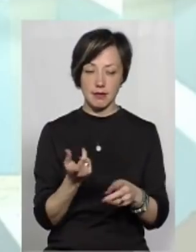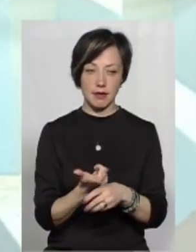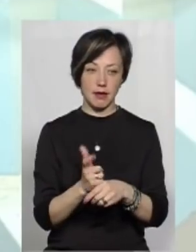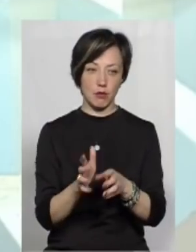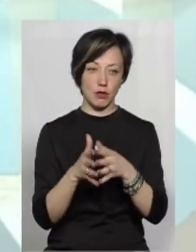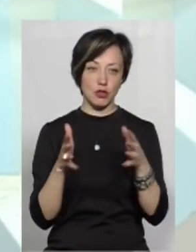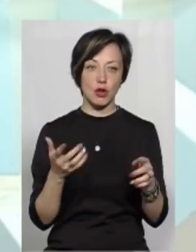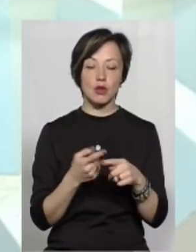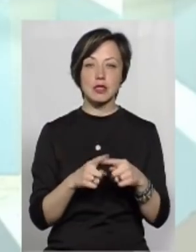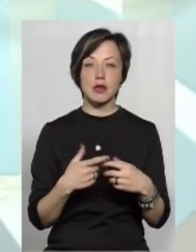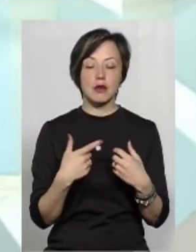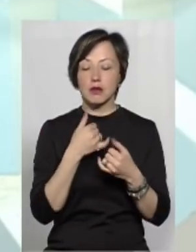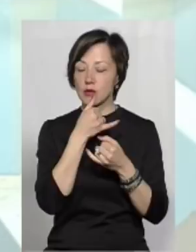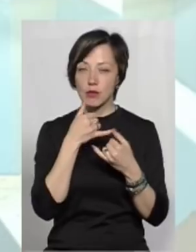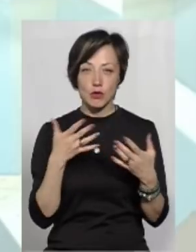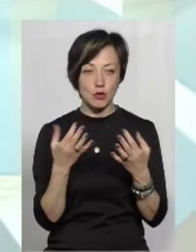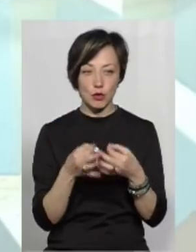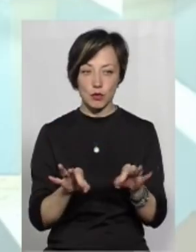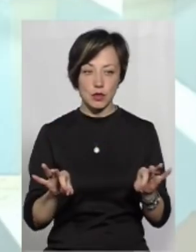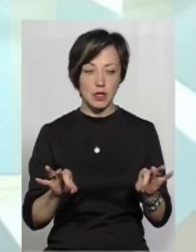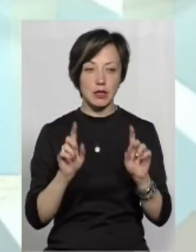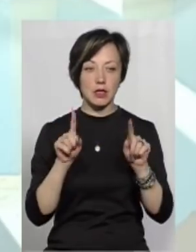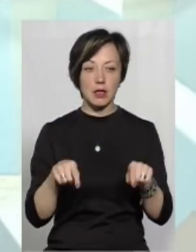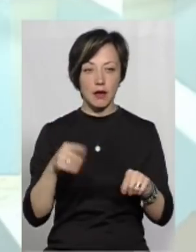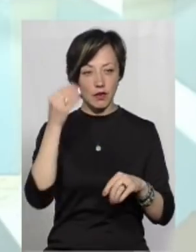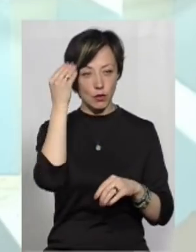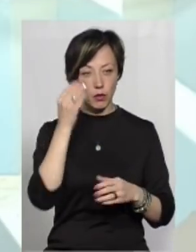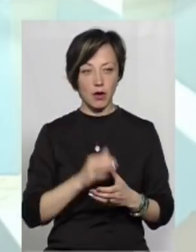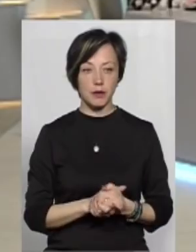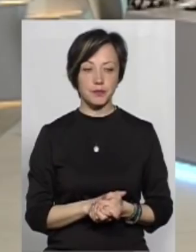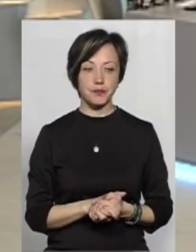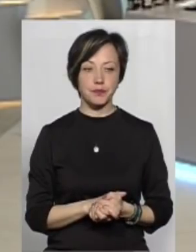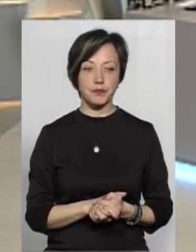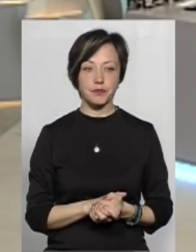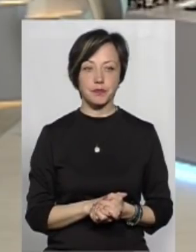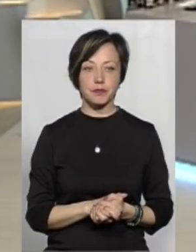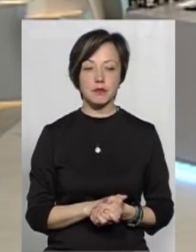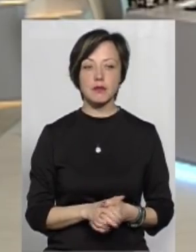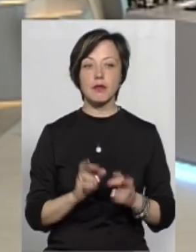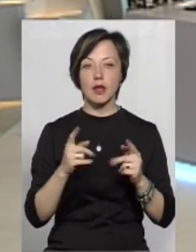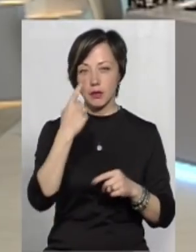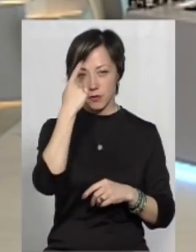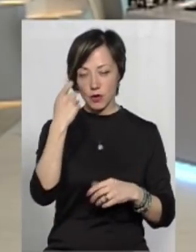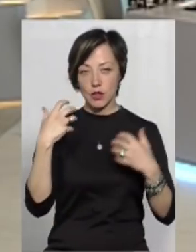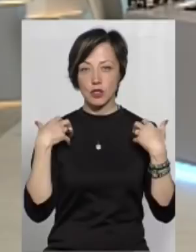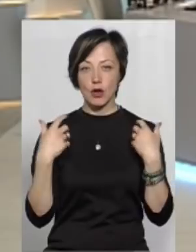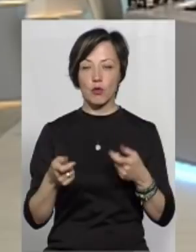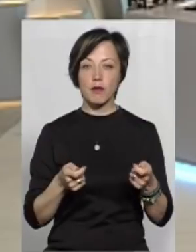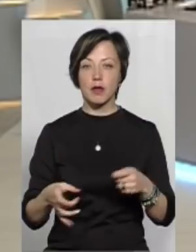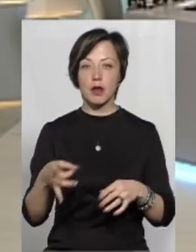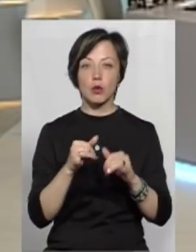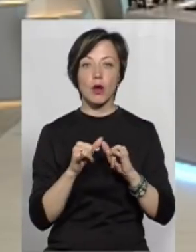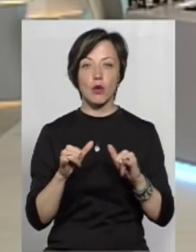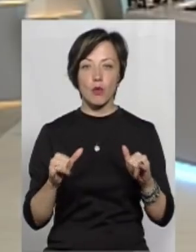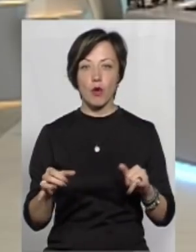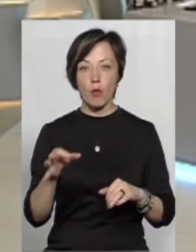найбільший. Оце ми не можемо допустити, навіть в думках. Як повідомила начальник управління регіонального